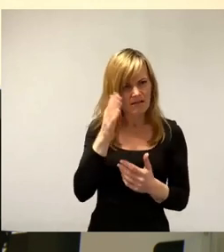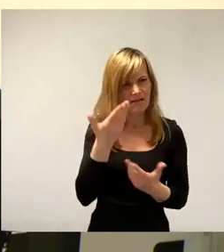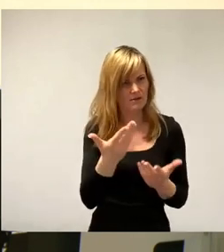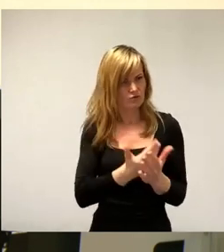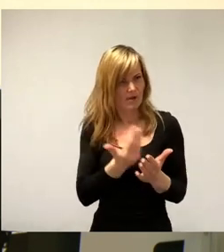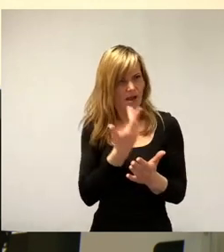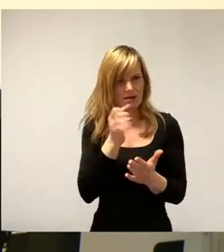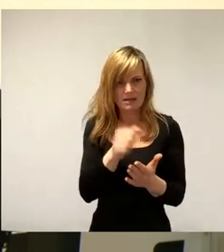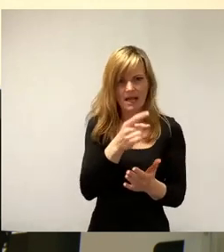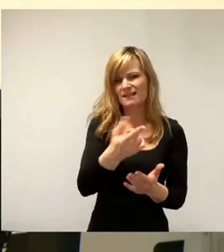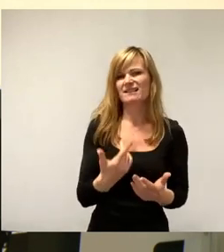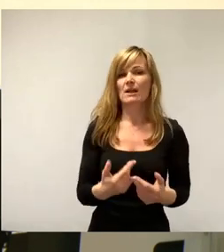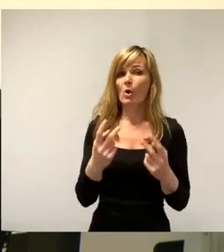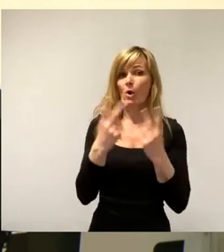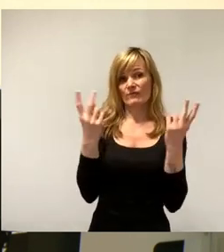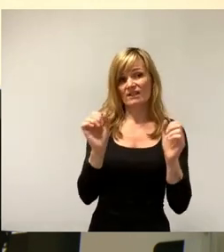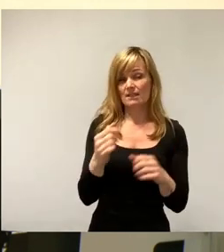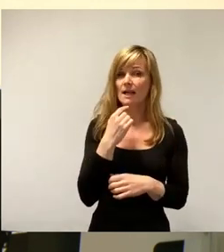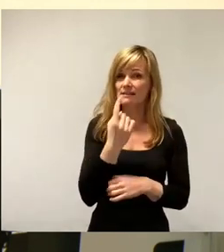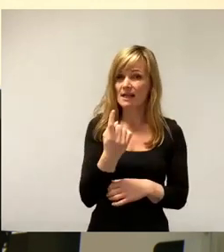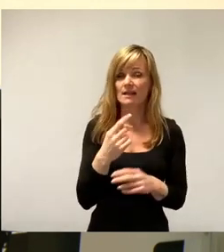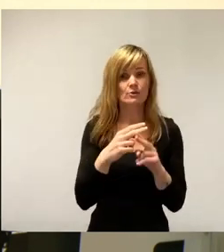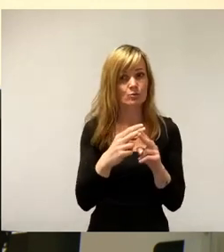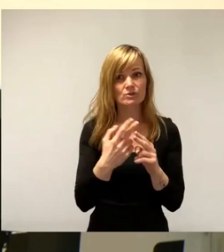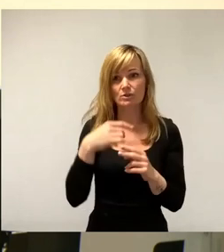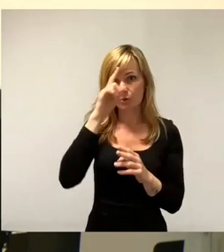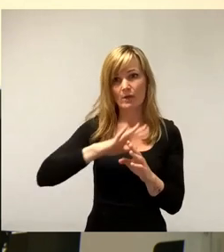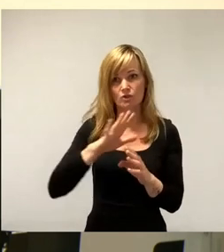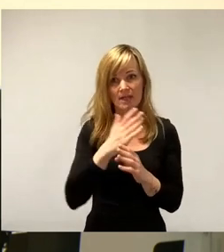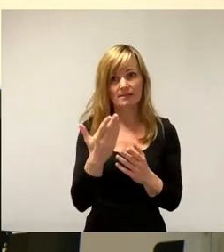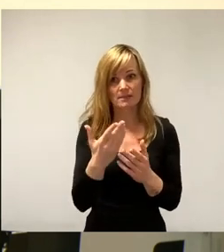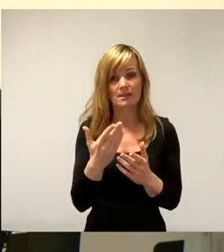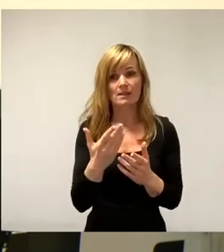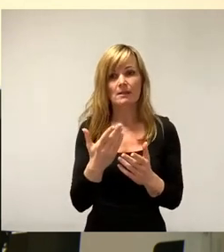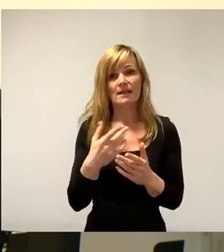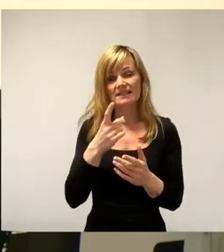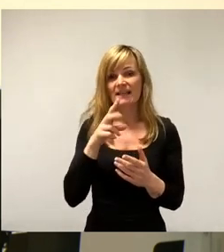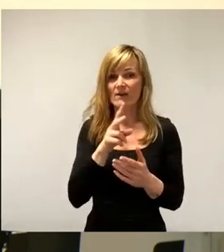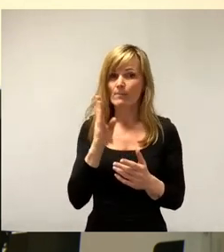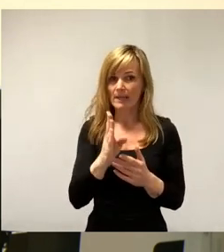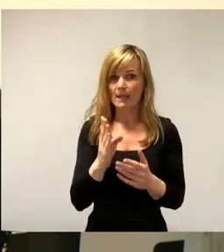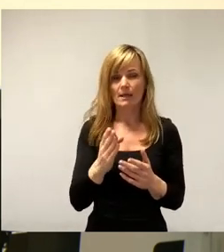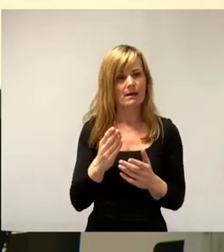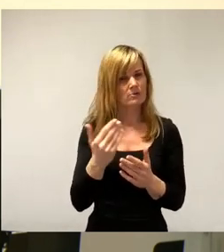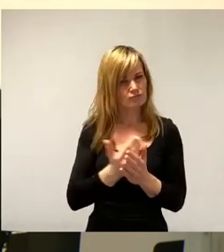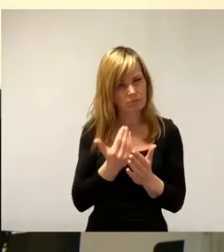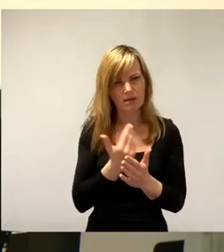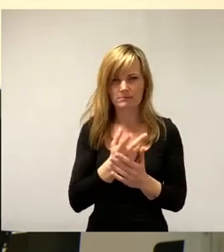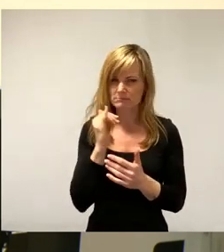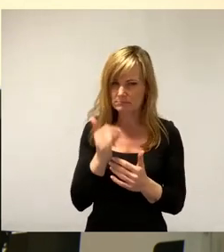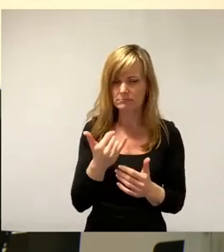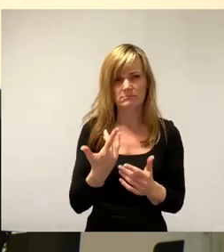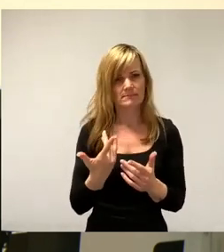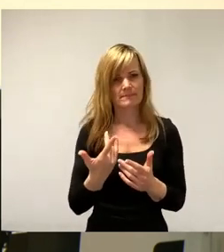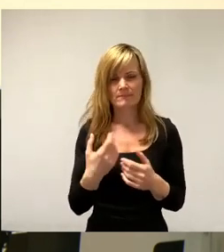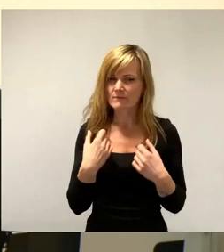Ich glaube, das kann man hier auch öffentlich sagen, im Durchschnitt in Deutschland fahren die DVB sehr effizient. Sie haben sozusagen beringere